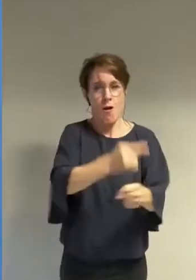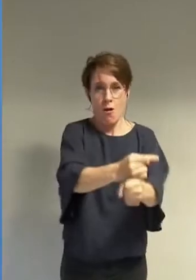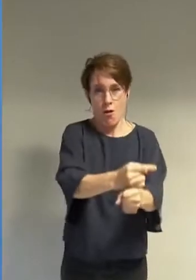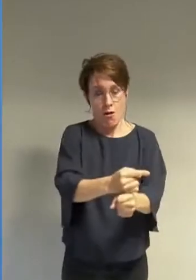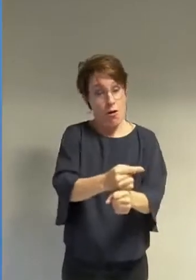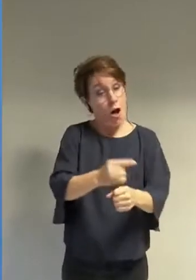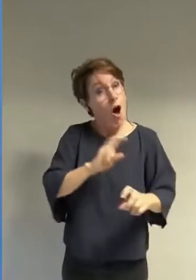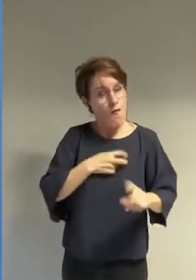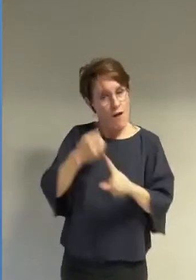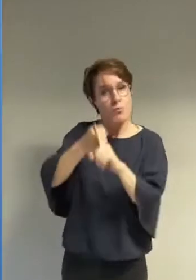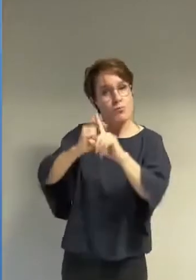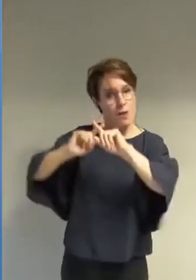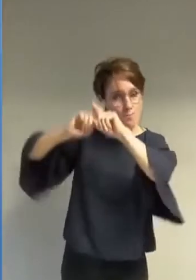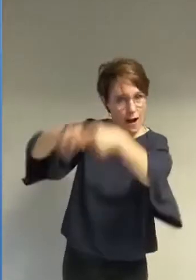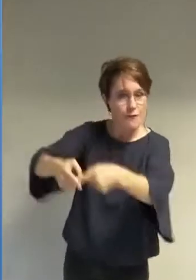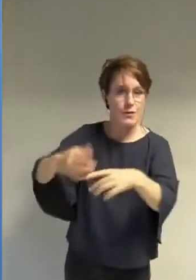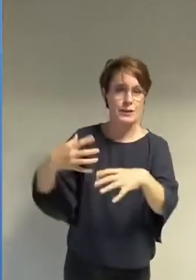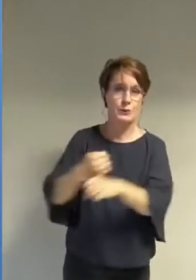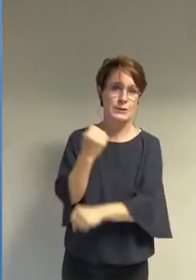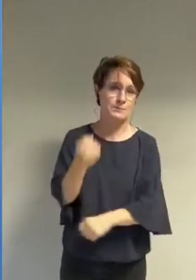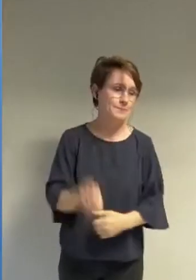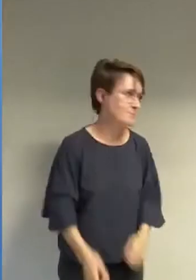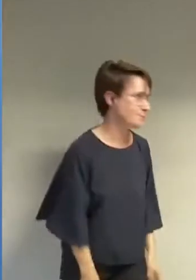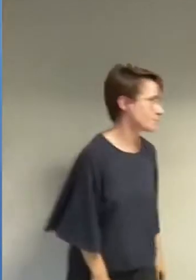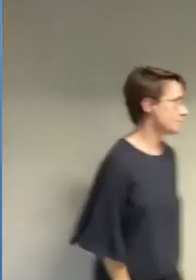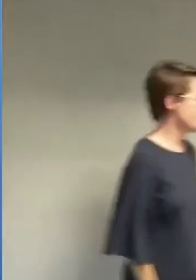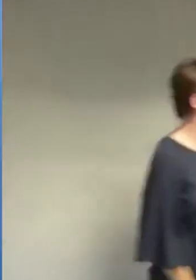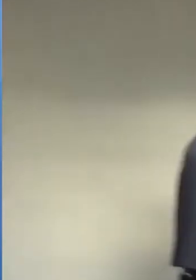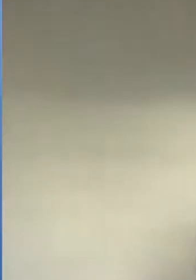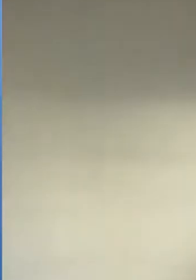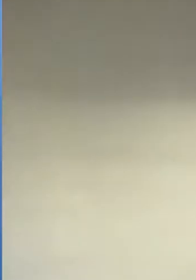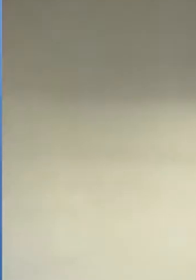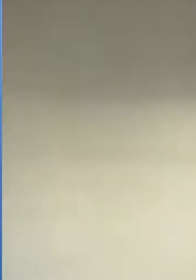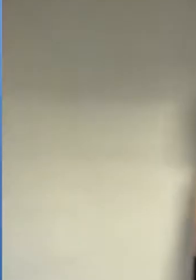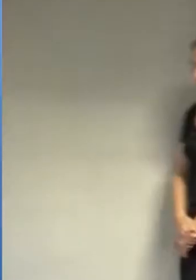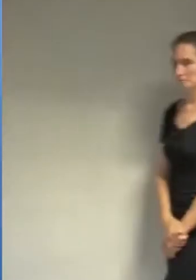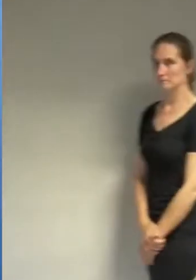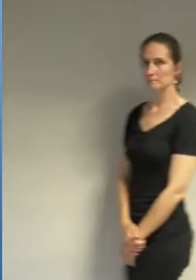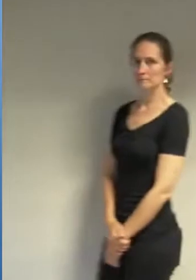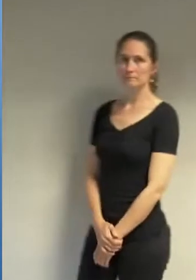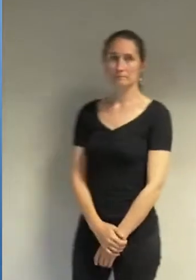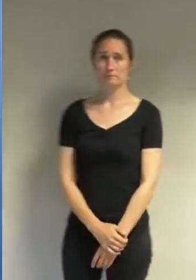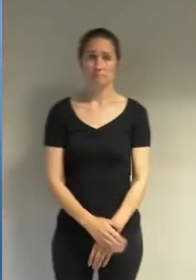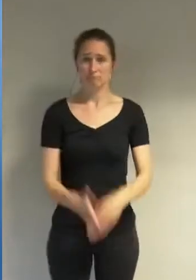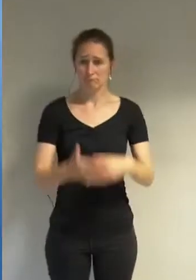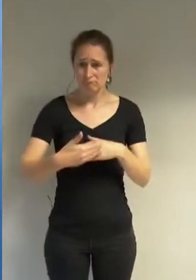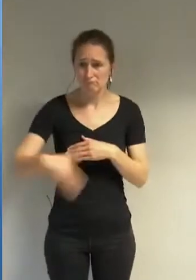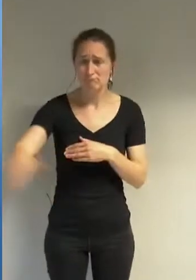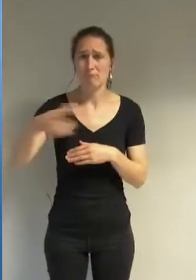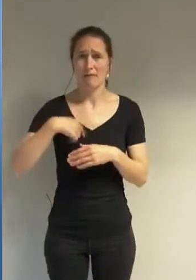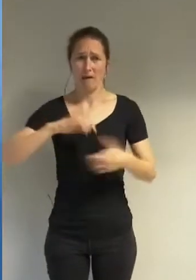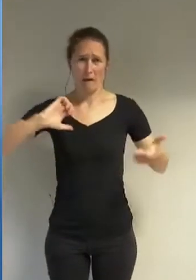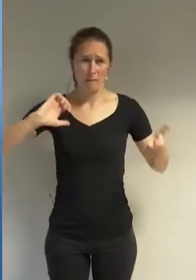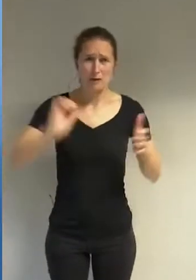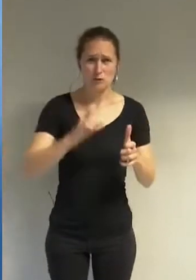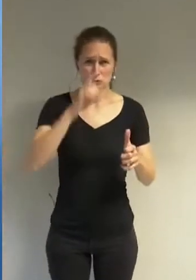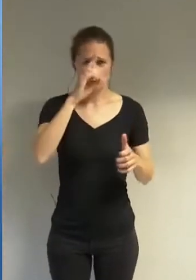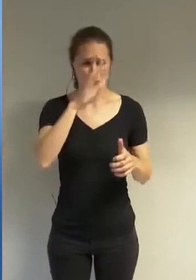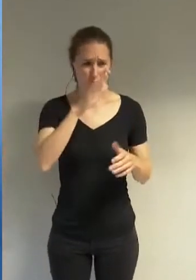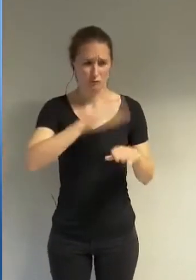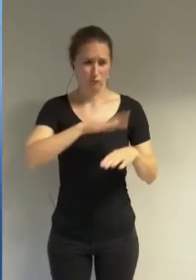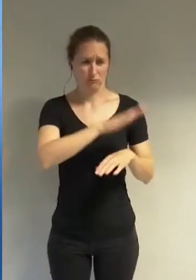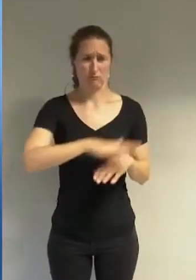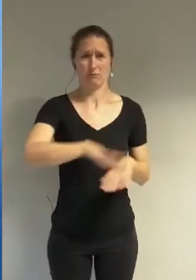qu'en sera-t-il demain de la pression qui sera exercée au titre de la pudeur sur les familles et au sein des